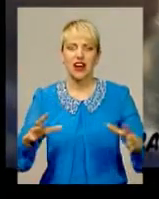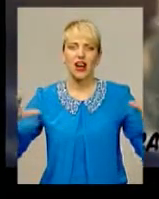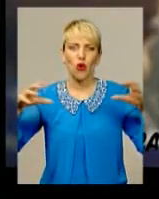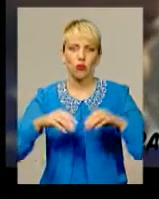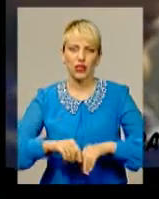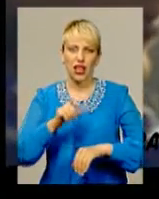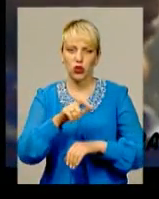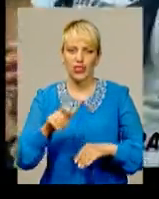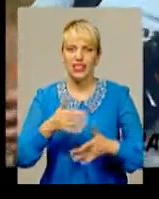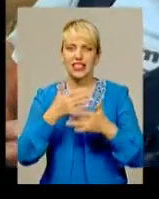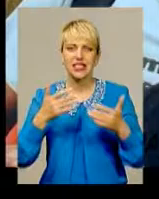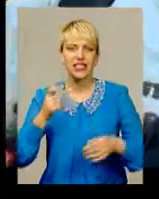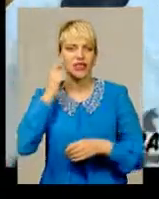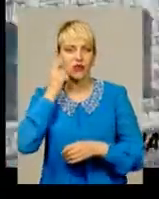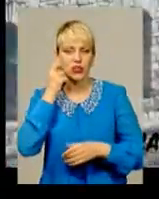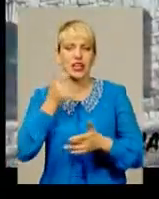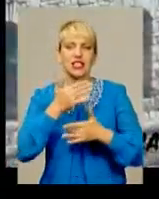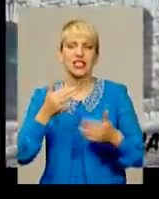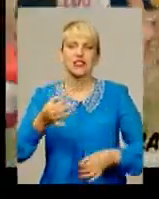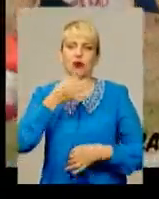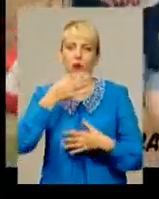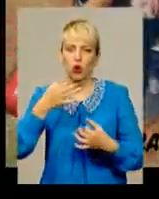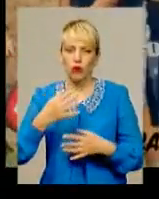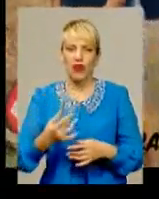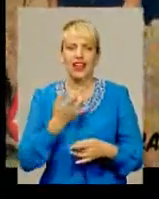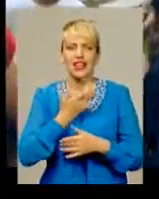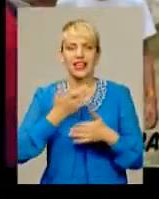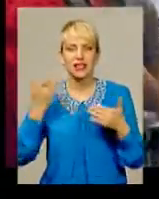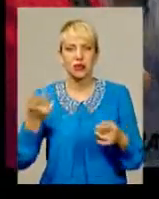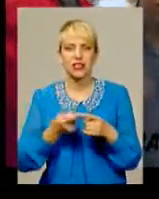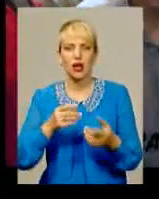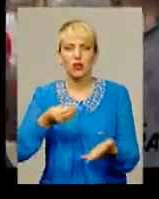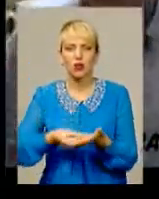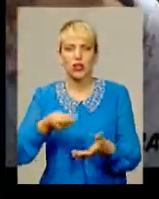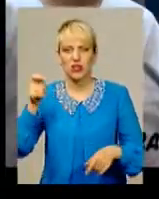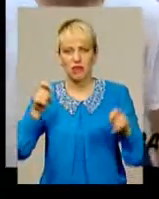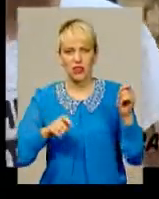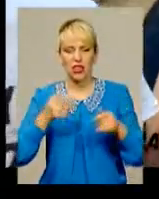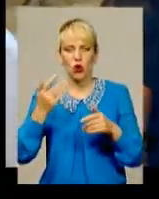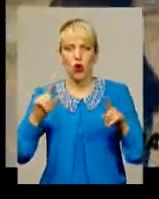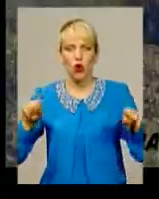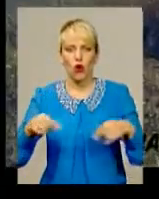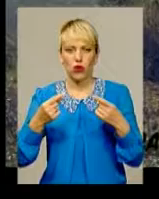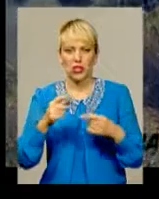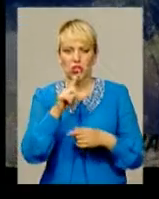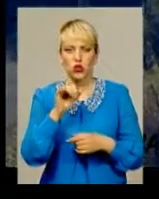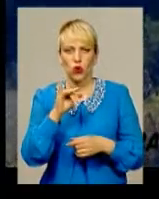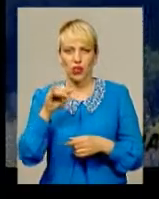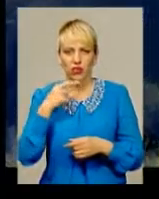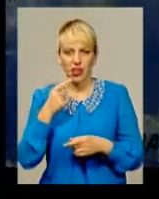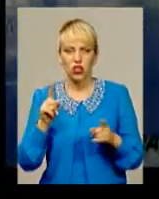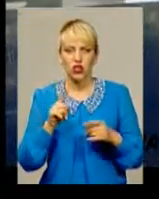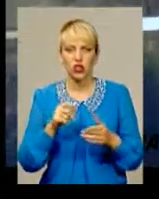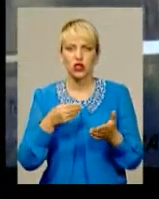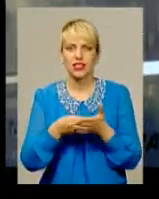різних регіонів та з різними вподобаннями. До слова, республіка – досить бюджетний фестиваль. Його організатор Андрій Зоїн каже, ціни на